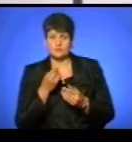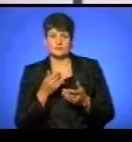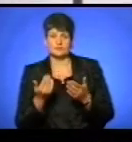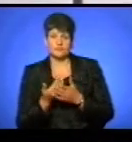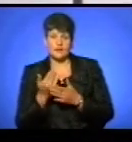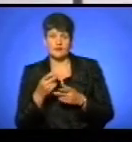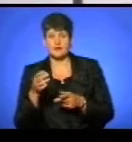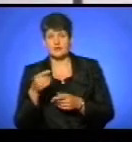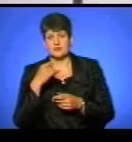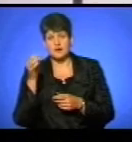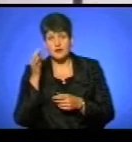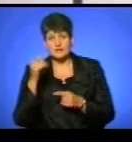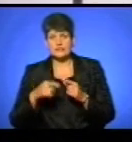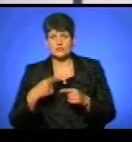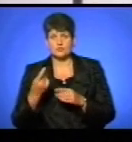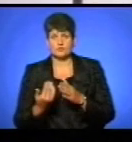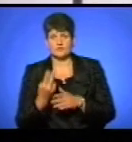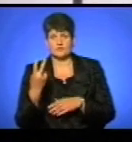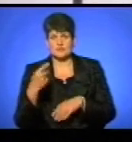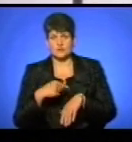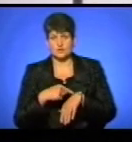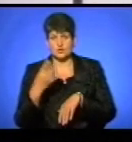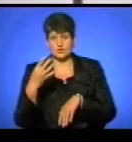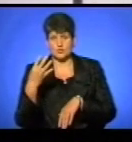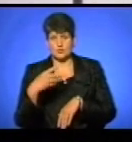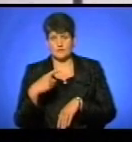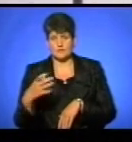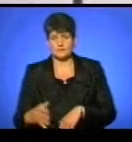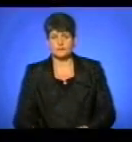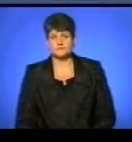нашим глядачам, що наступний випуск новин о 20.40. Не пропустіть.